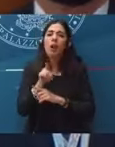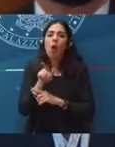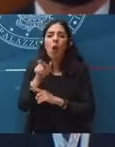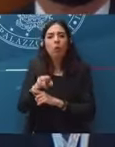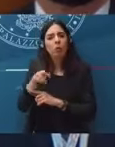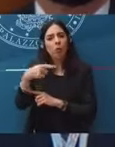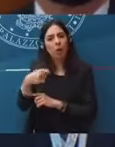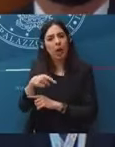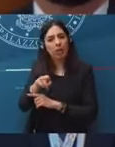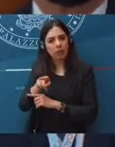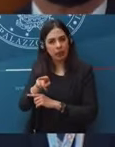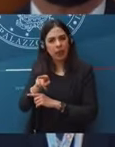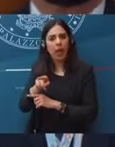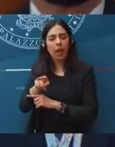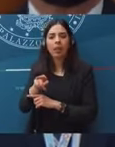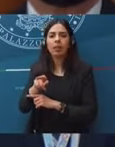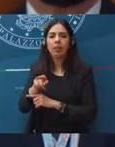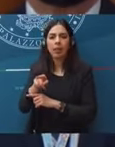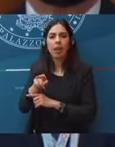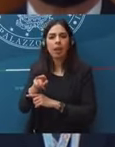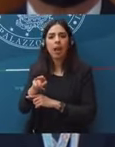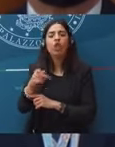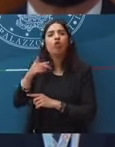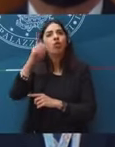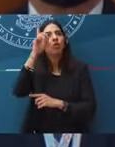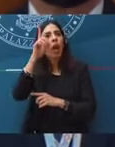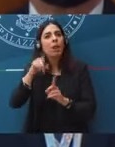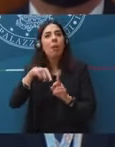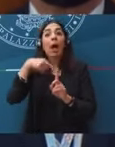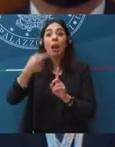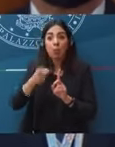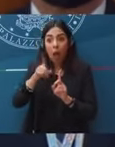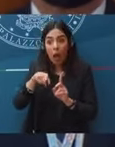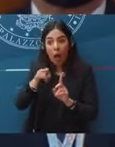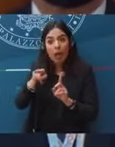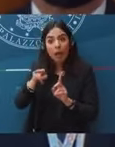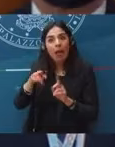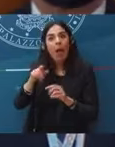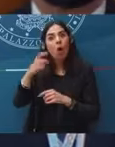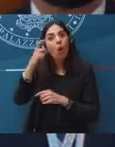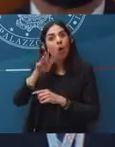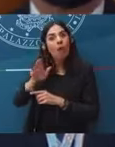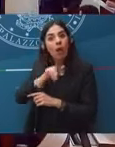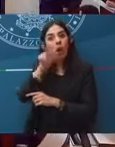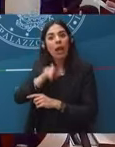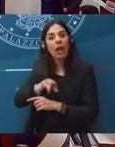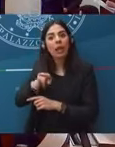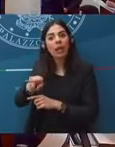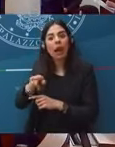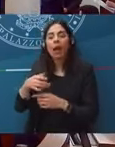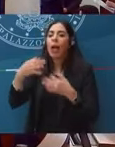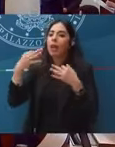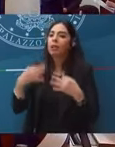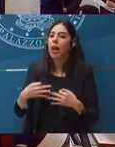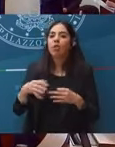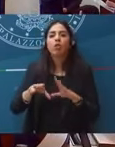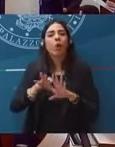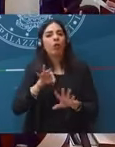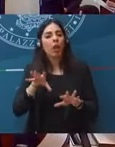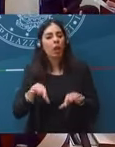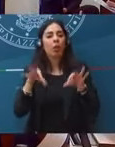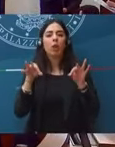spinto, in primo luogo la Germania e poi il suo governo, a prendere questa decisione,